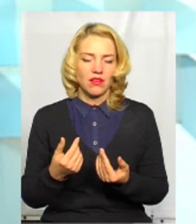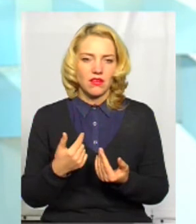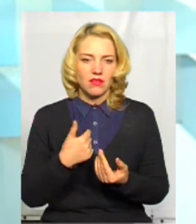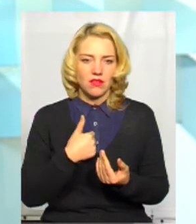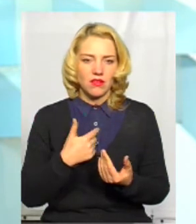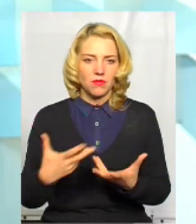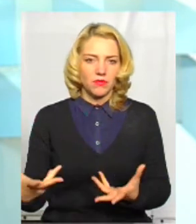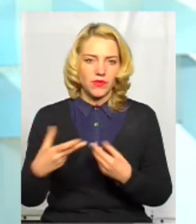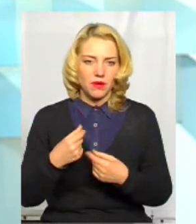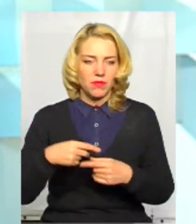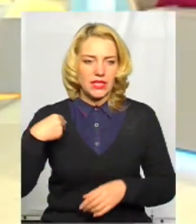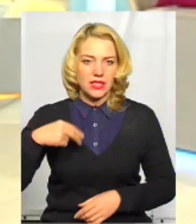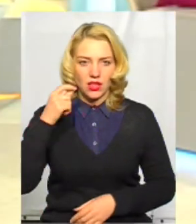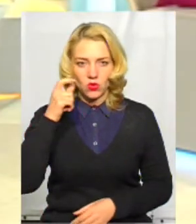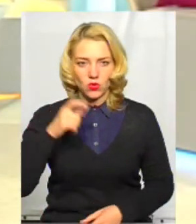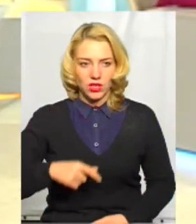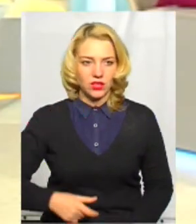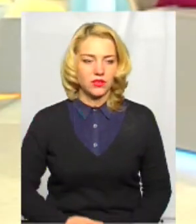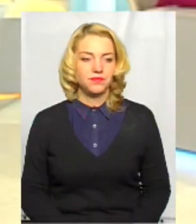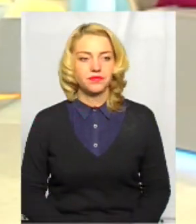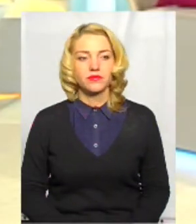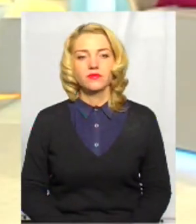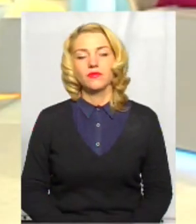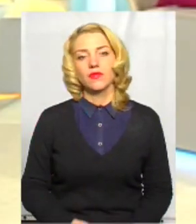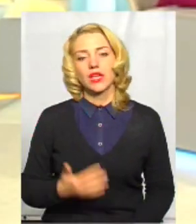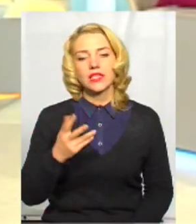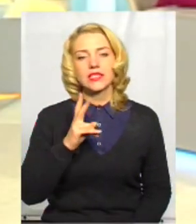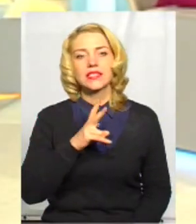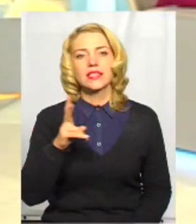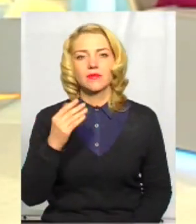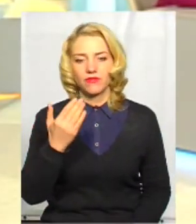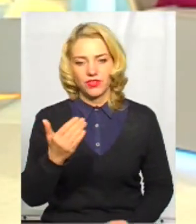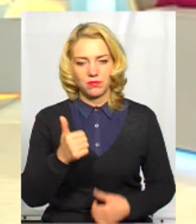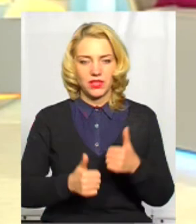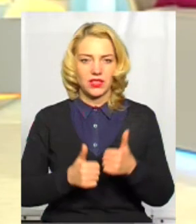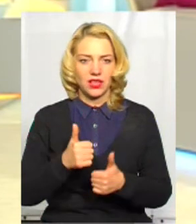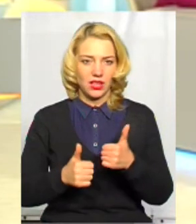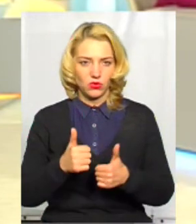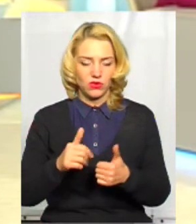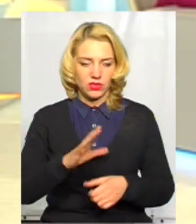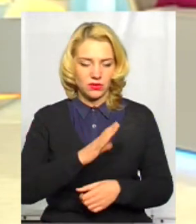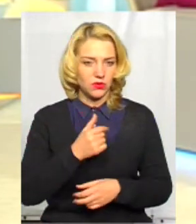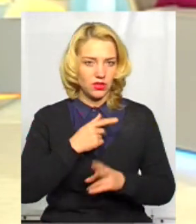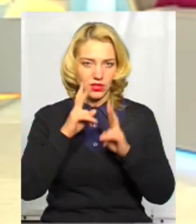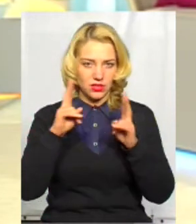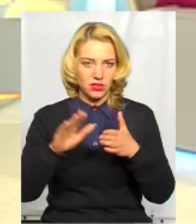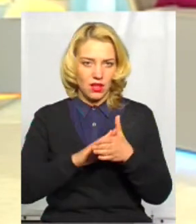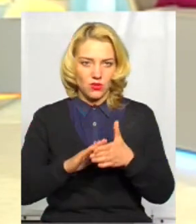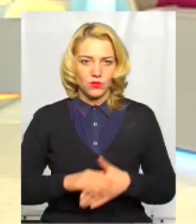України Володимир Санчич Зеленський. А з ким ви конкурували у призначенні? Я не знаю цього. Я вам чесно скажу, я цього не знаю.